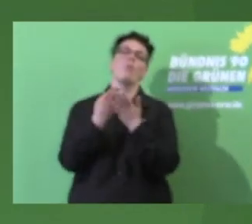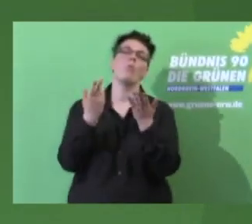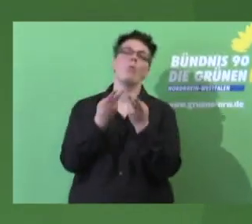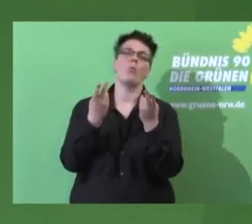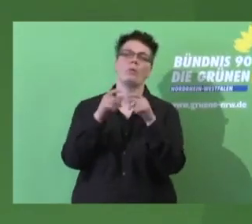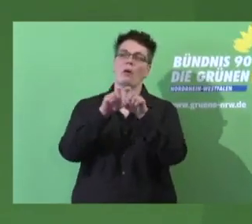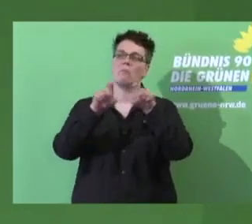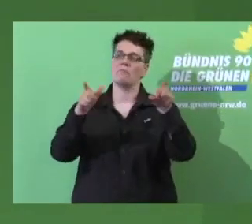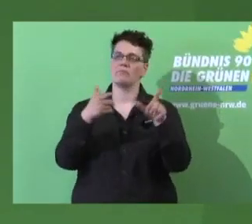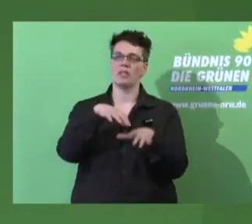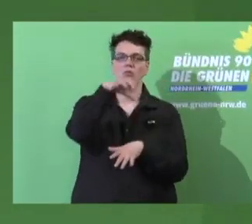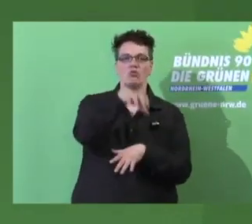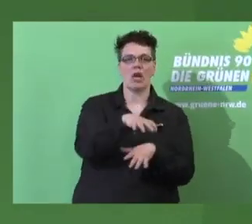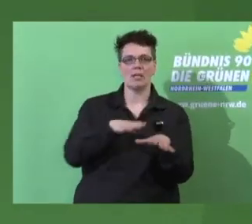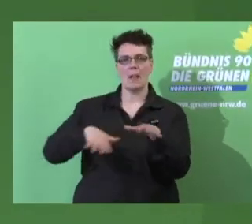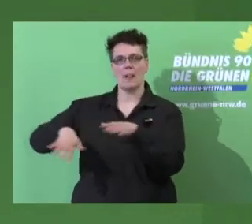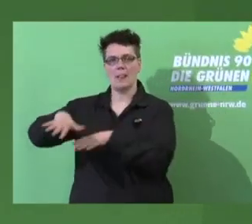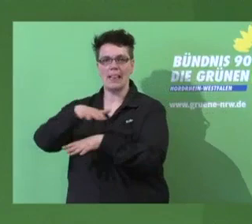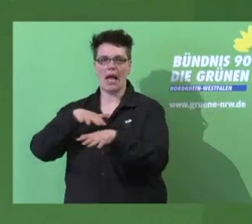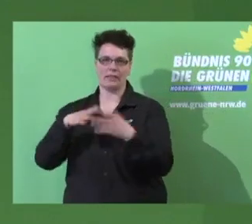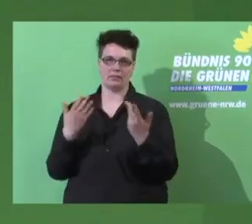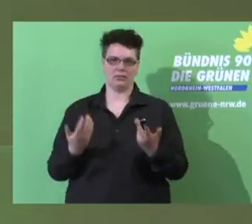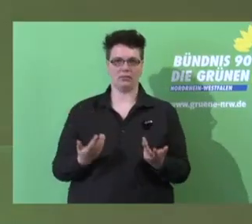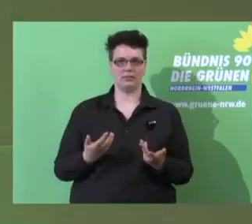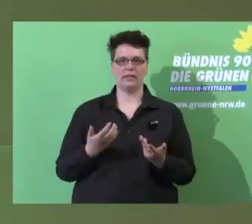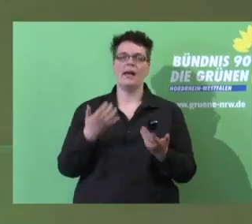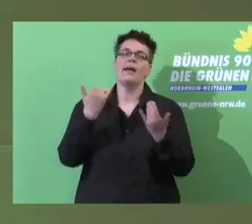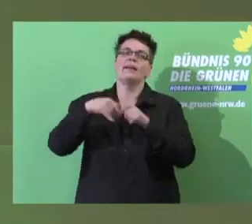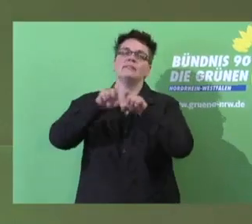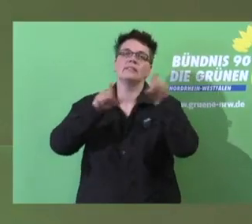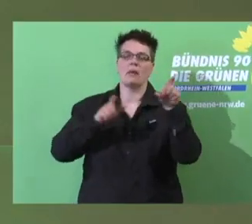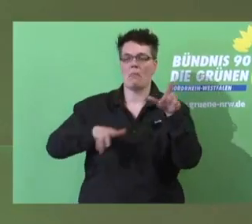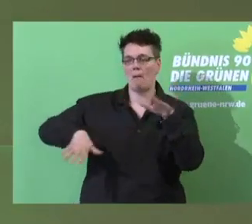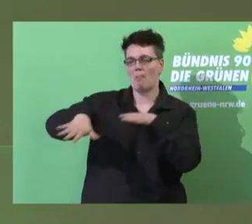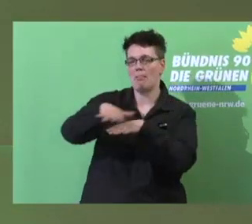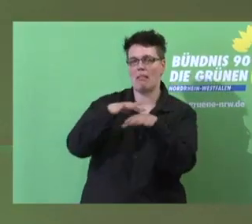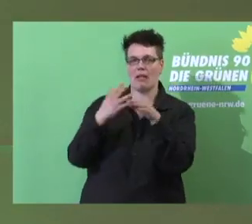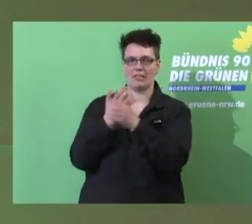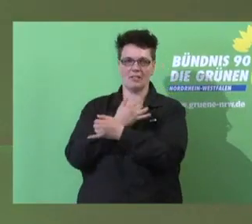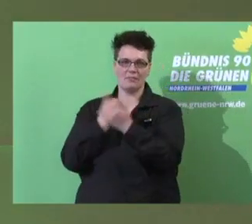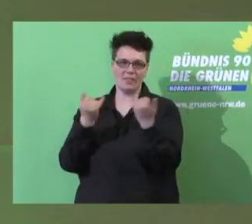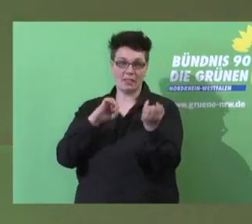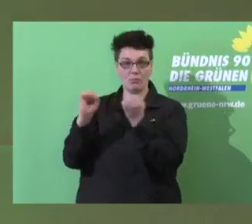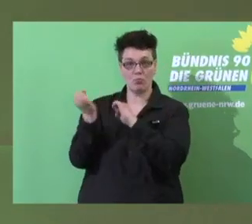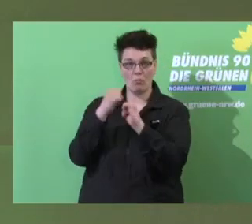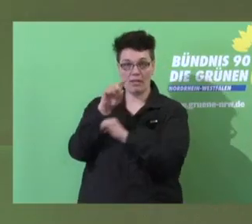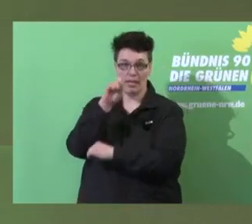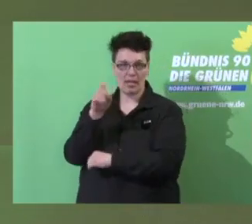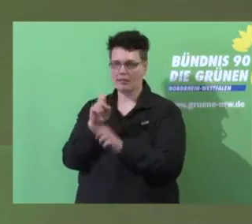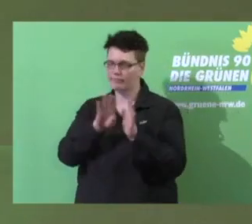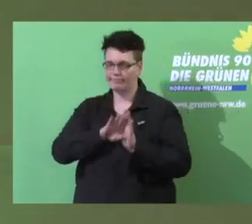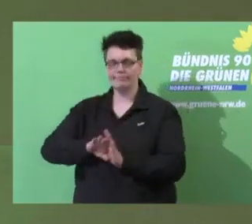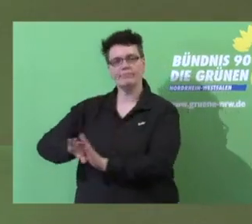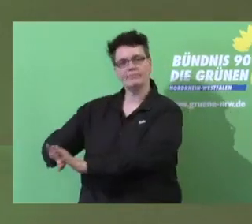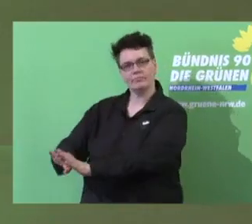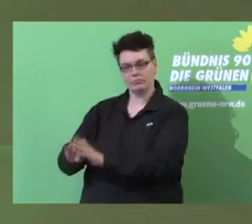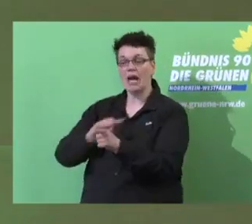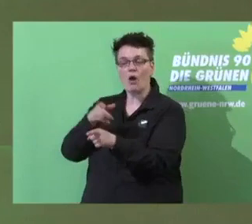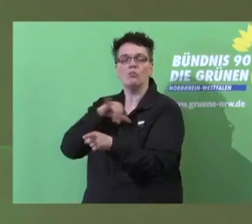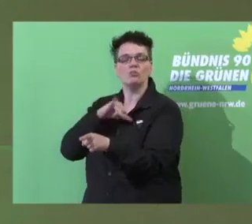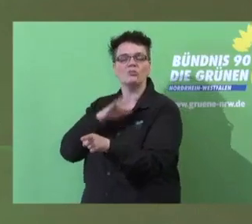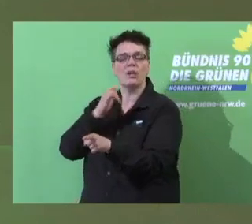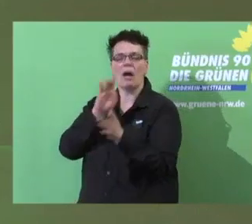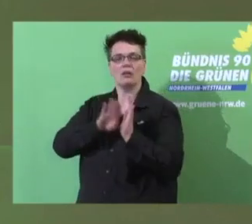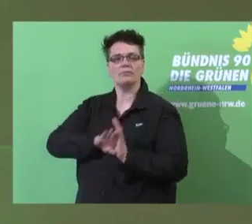gar nicht über Mobilität im ländlichen Raum reden, wobei die Frage, was ist ländlicher Raum, auch nochmal spannend ist. Sondern ich frage, wie wollt ihr Mobilitätsjenseits der